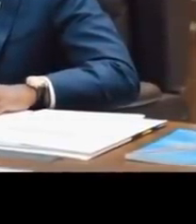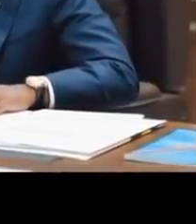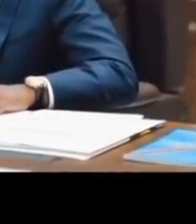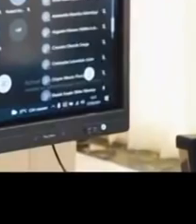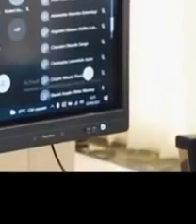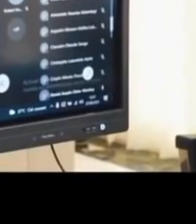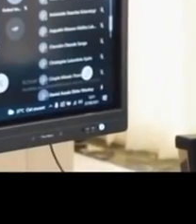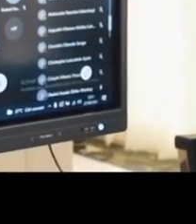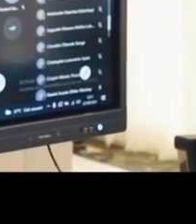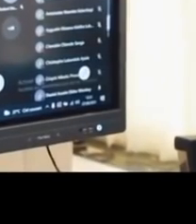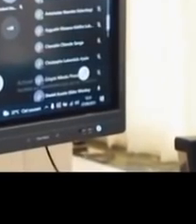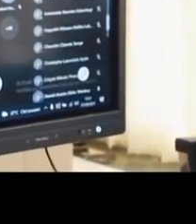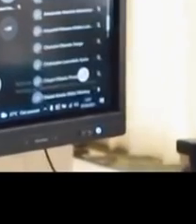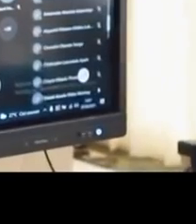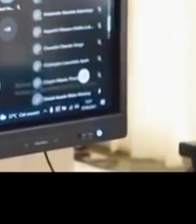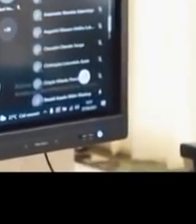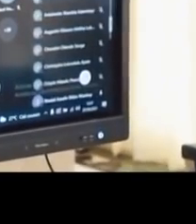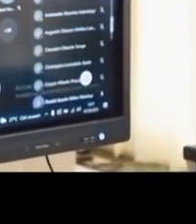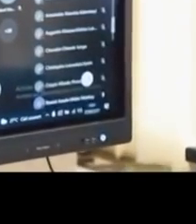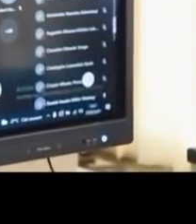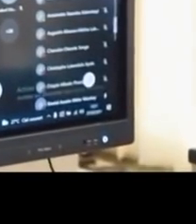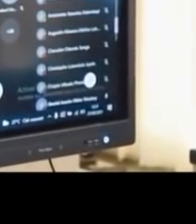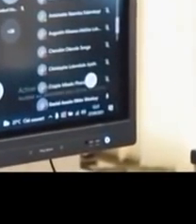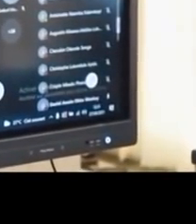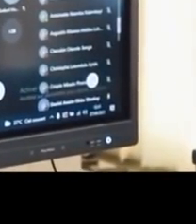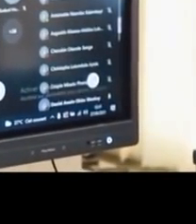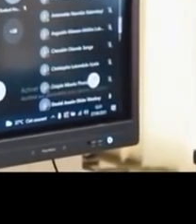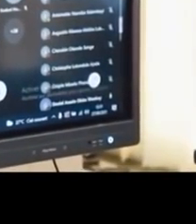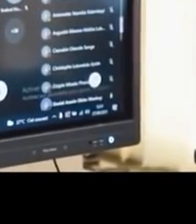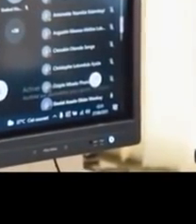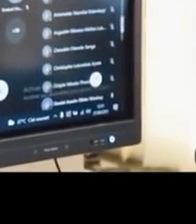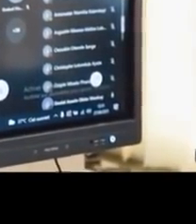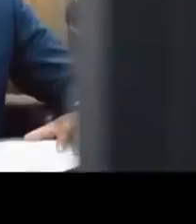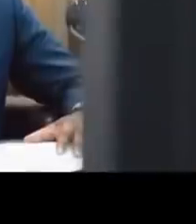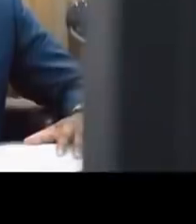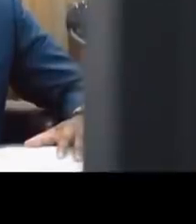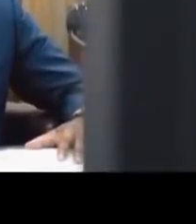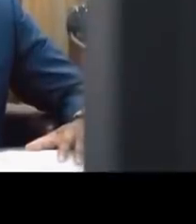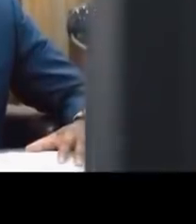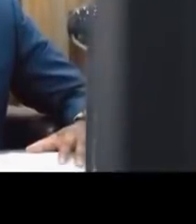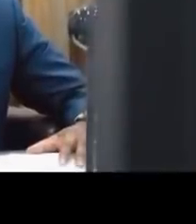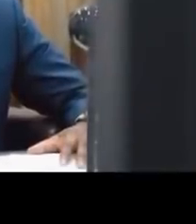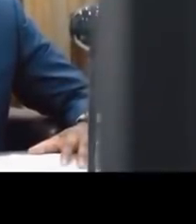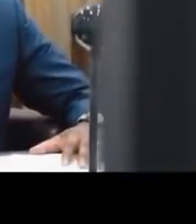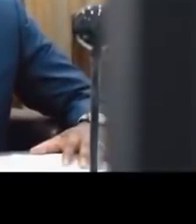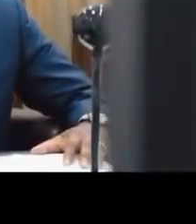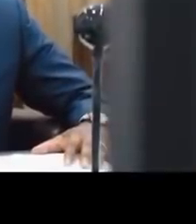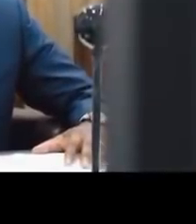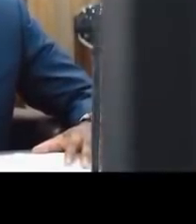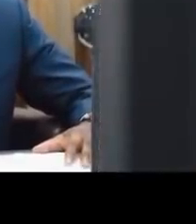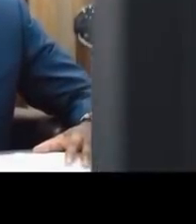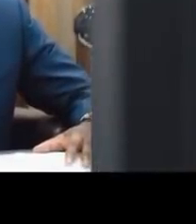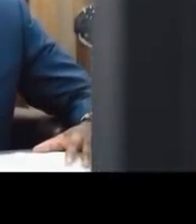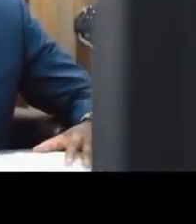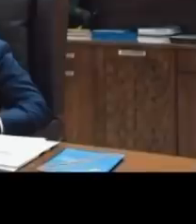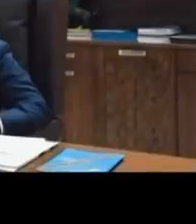dans les provinces sous état de siège. 6. Premier ministre a rendu compte au Conseil de ministre de la mission qu'il a